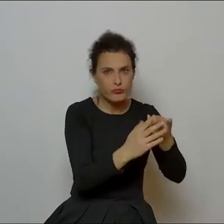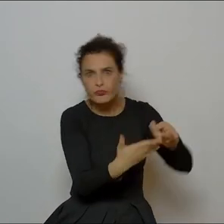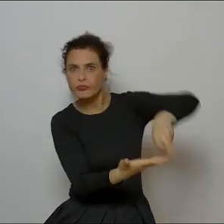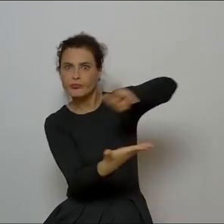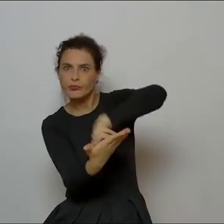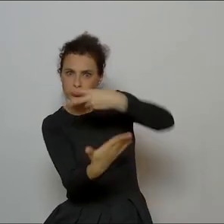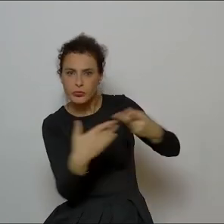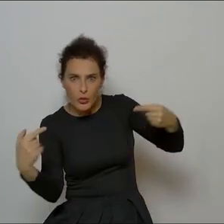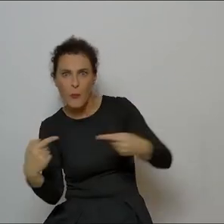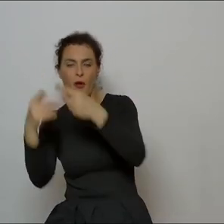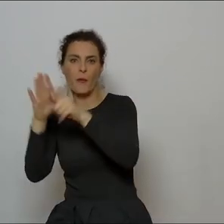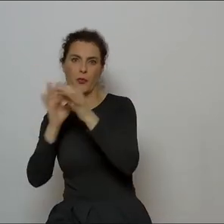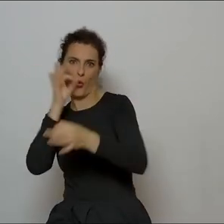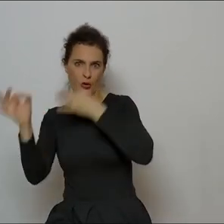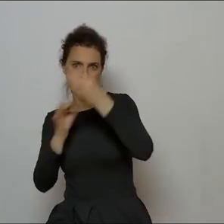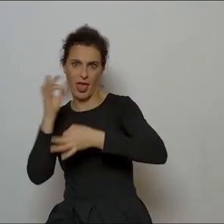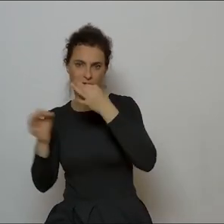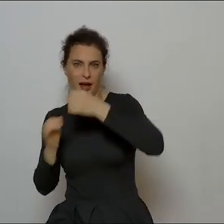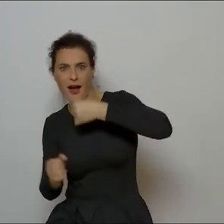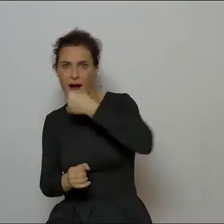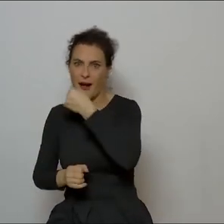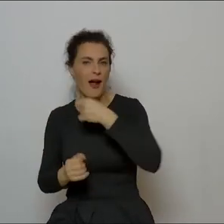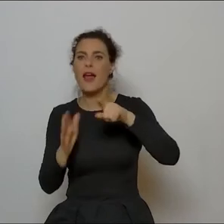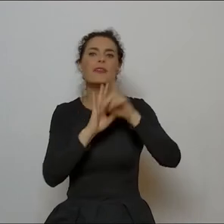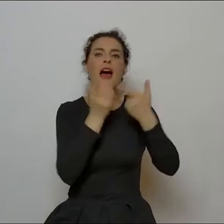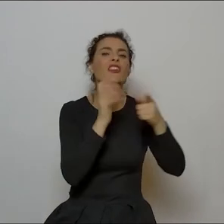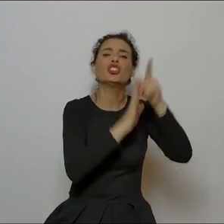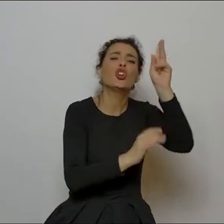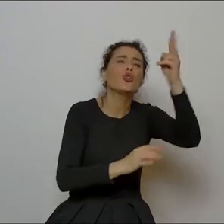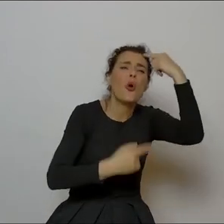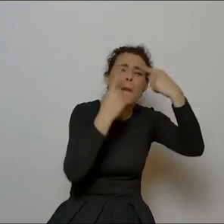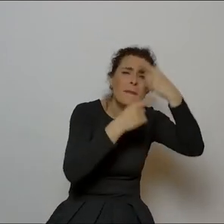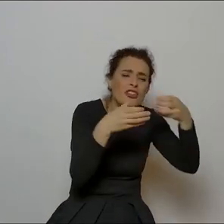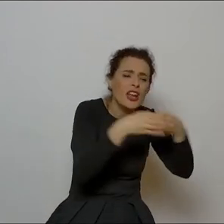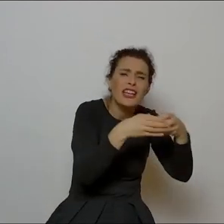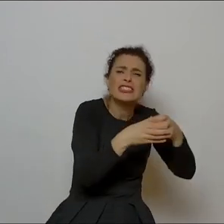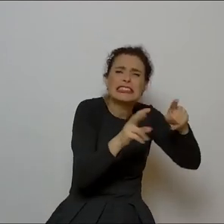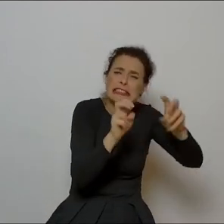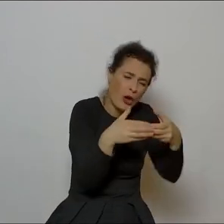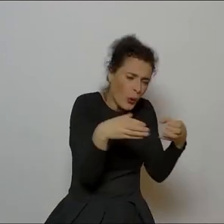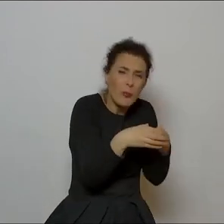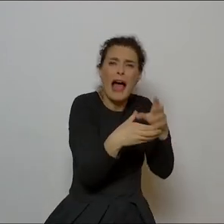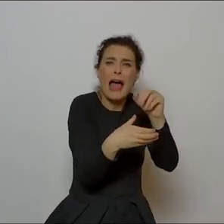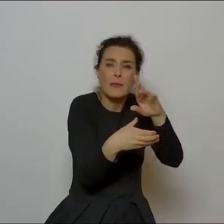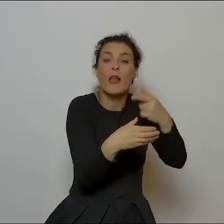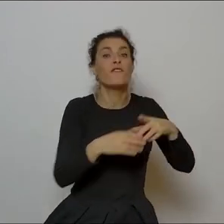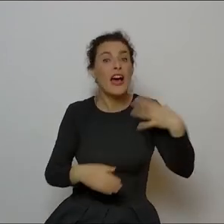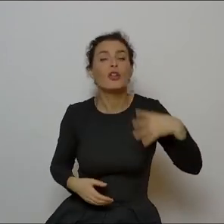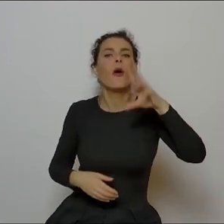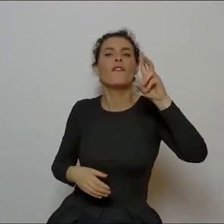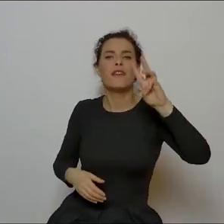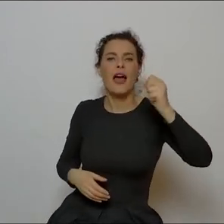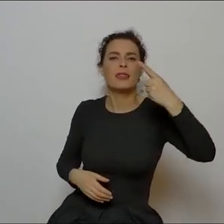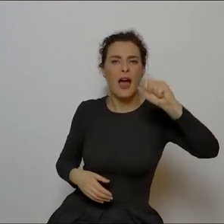Trzeba próbować, trzeba umieć. Dla tych, którzy uważają, że Norwid jest hermetyczny, polecam posłuchanie czułości wandywarskiej.